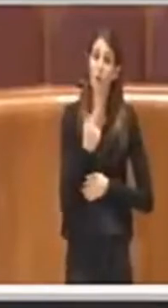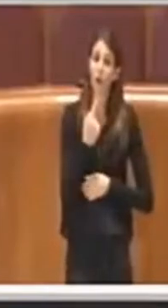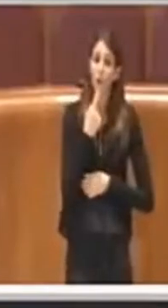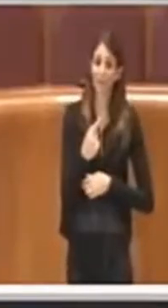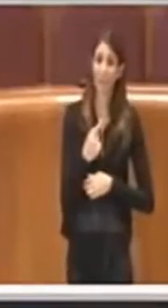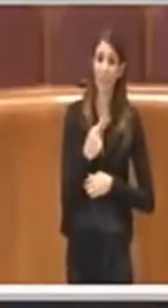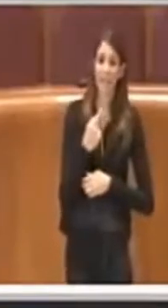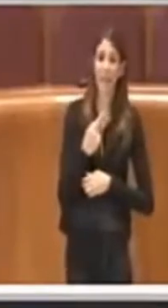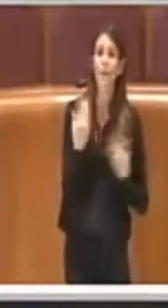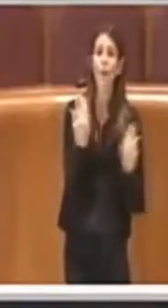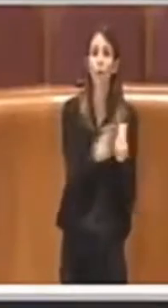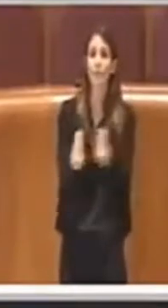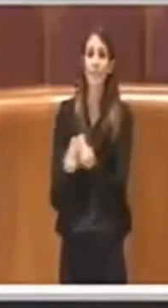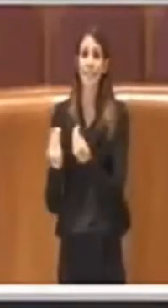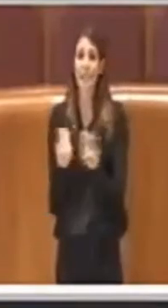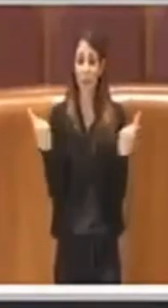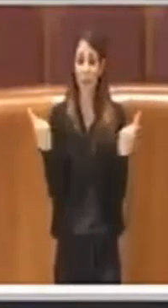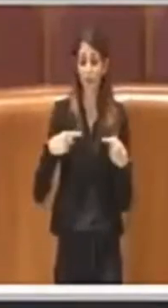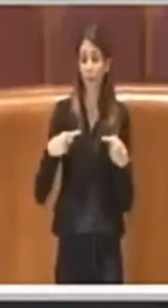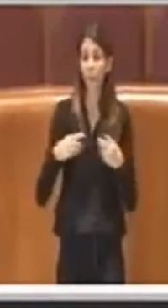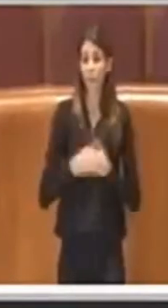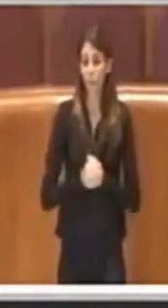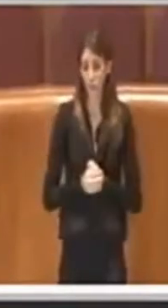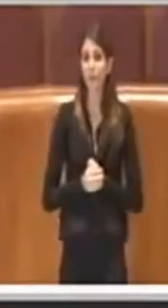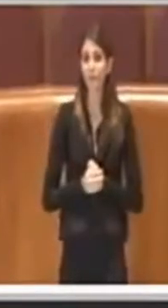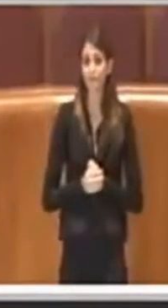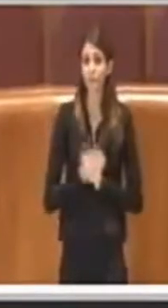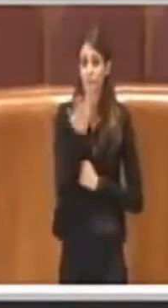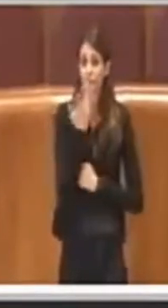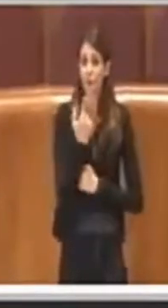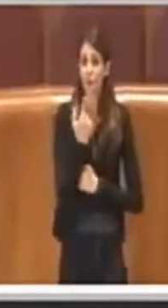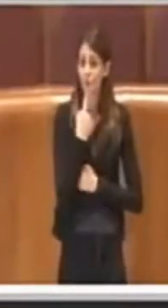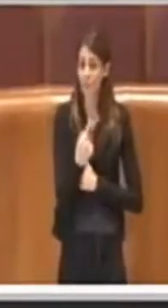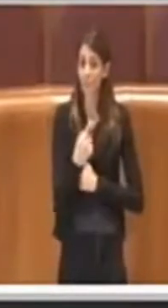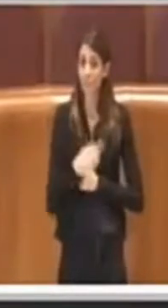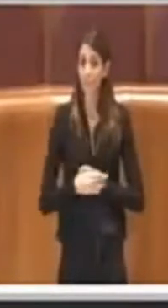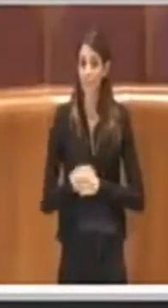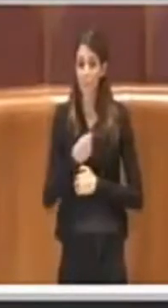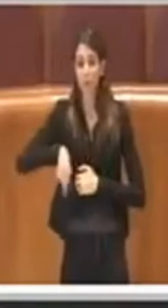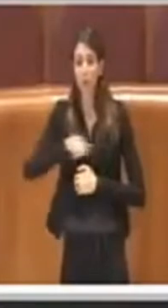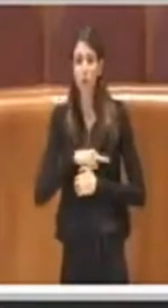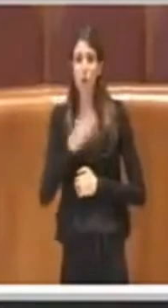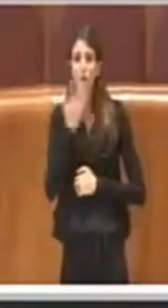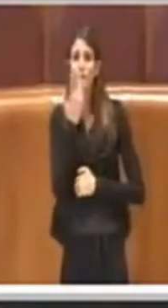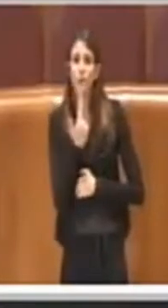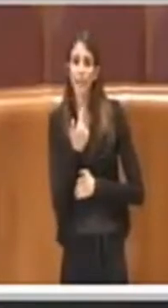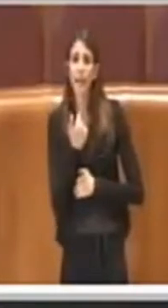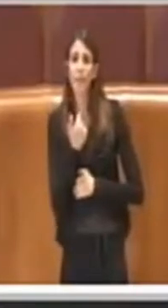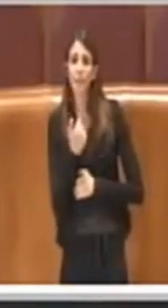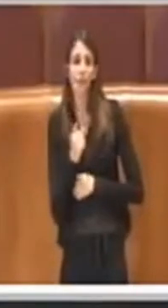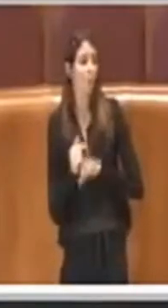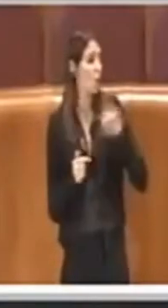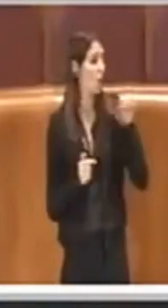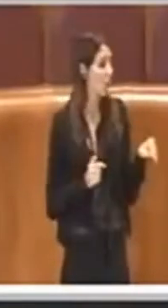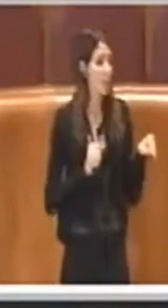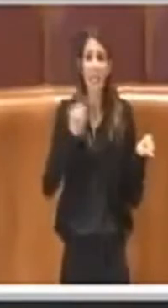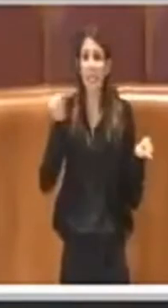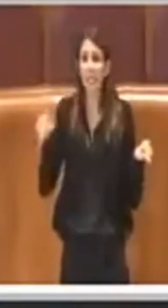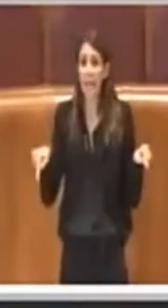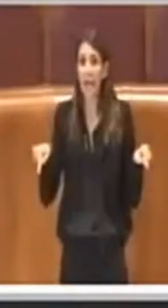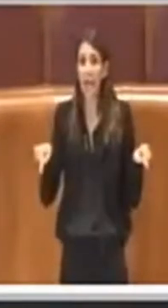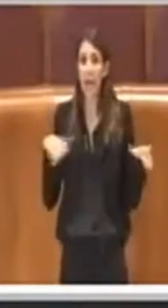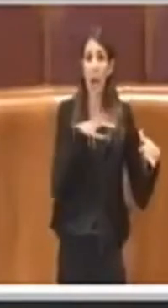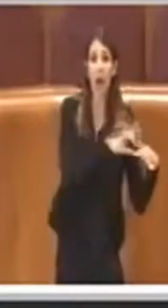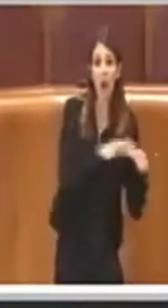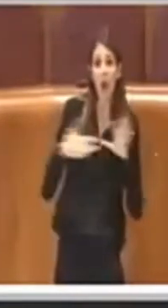consiglieri di opposizione, noi non ci schieriamo certamente con una parte e con l'altra, diciamo, di coloro che